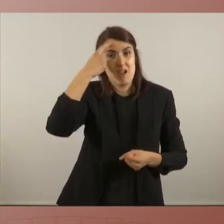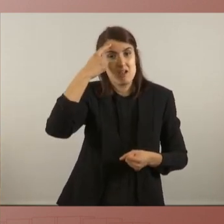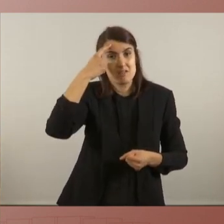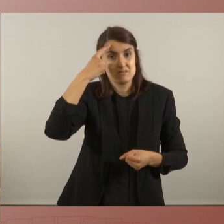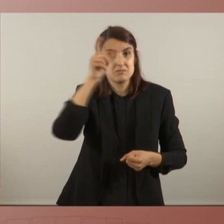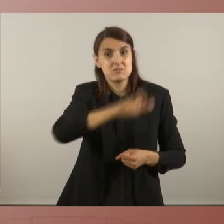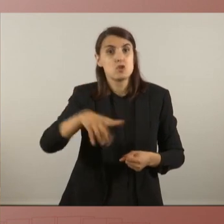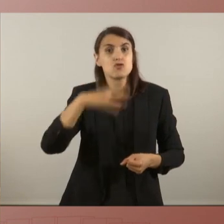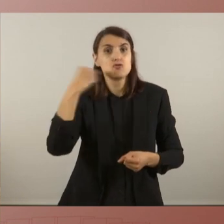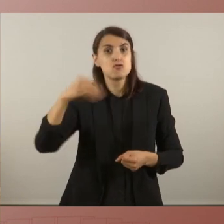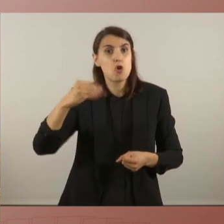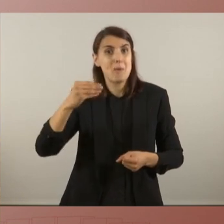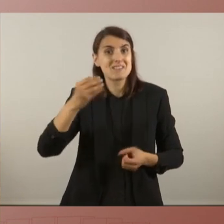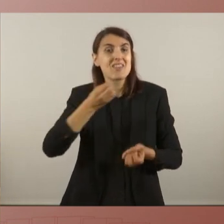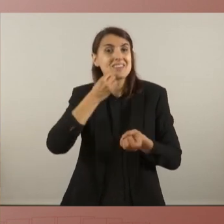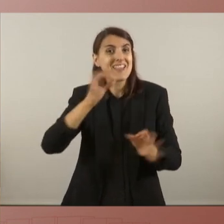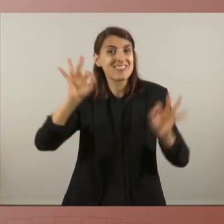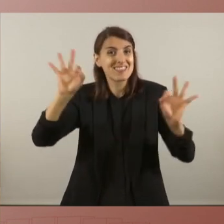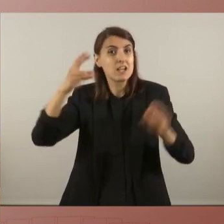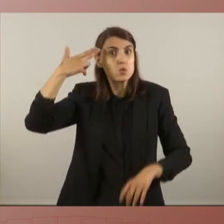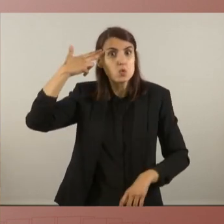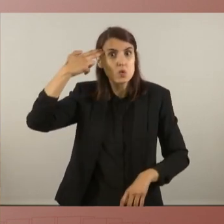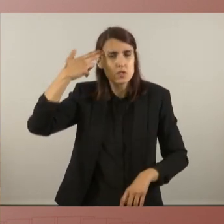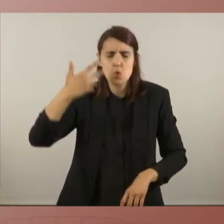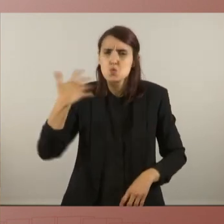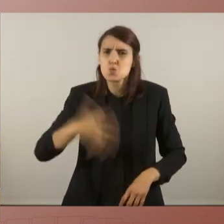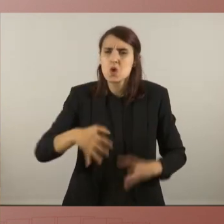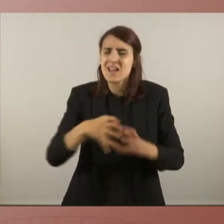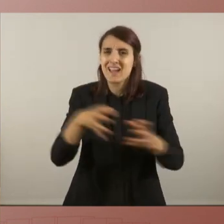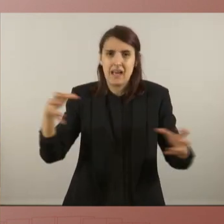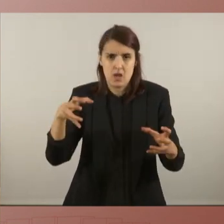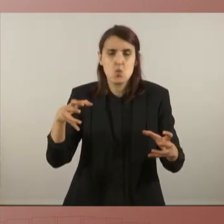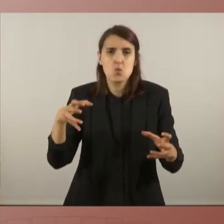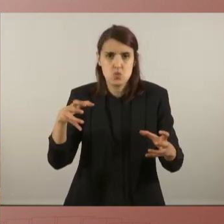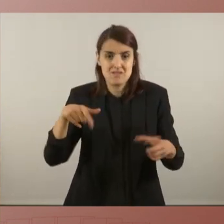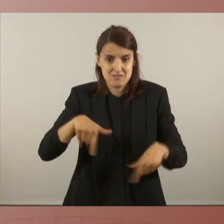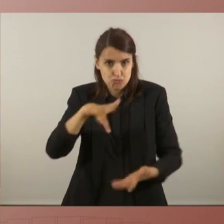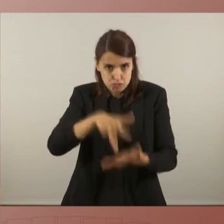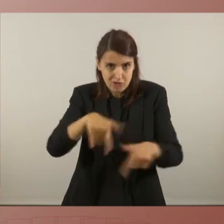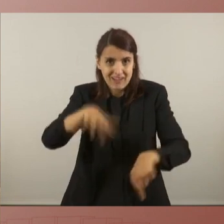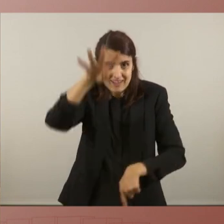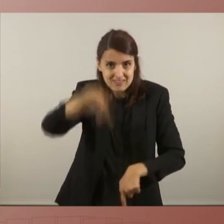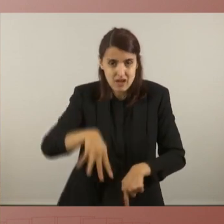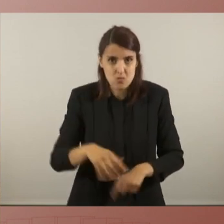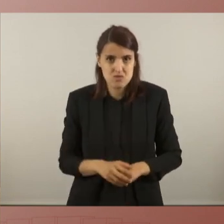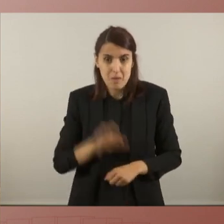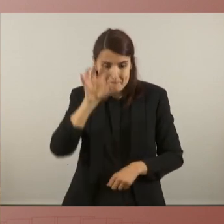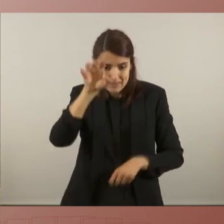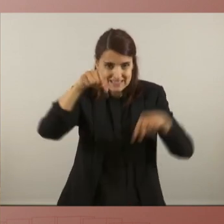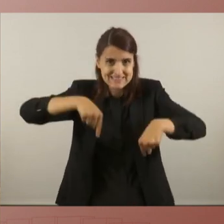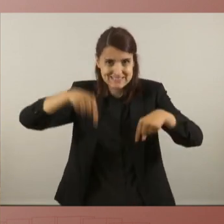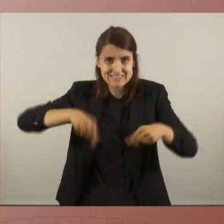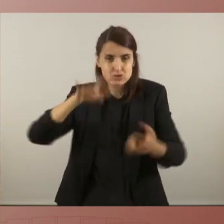jove són gravíssimes i això està parlat passant al nostre país està passant aquest país pel que